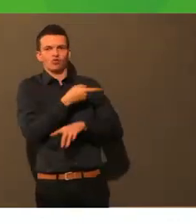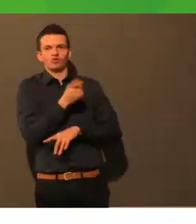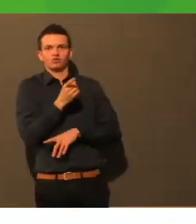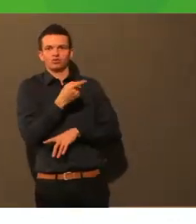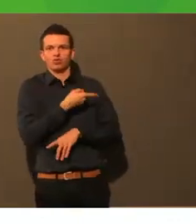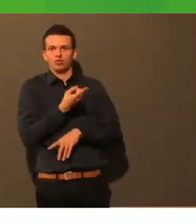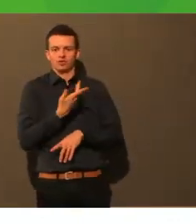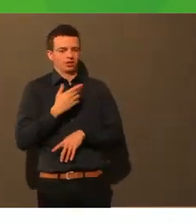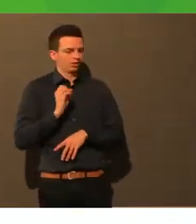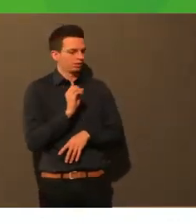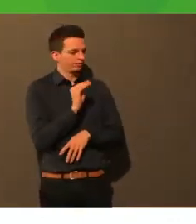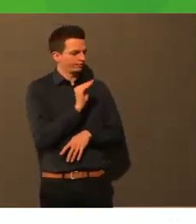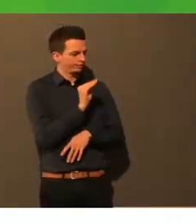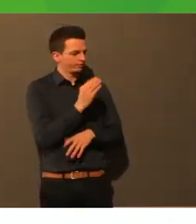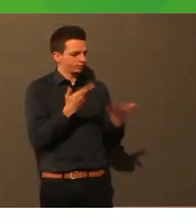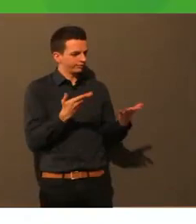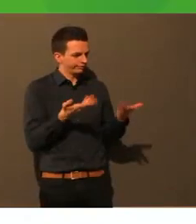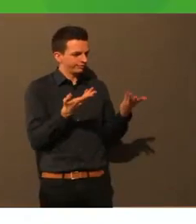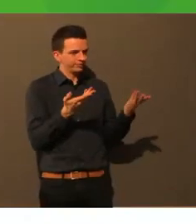ältere Leute.